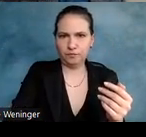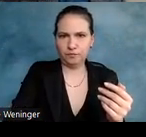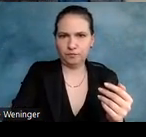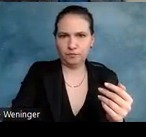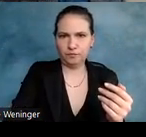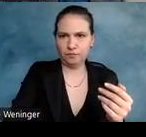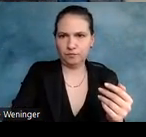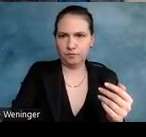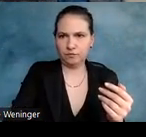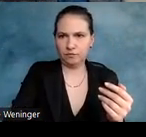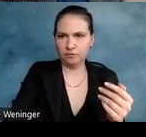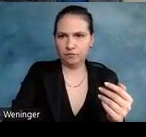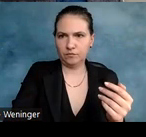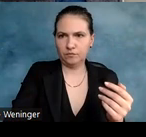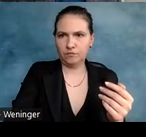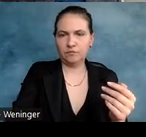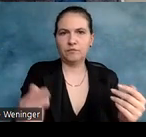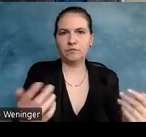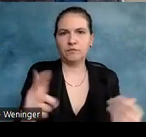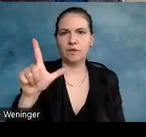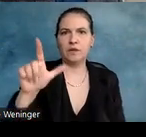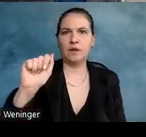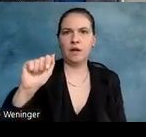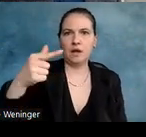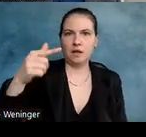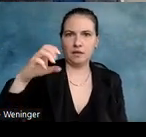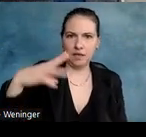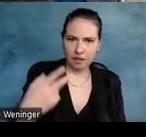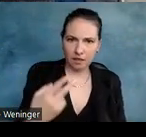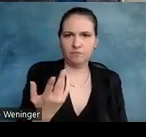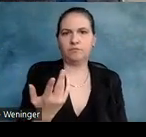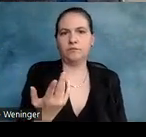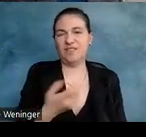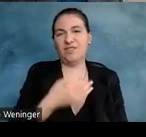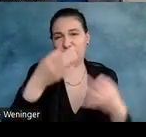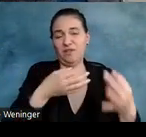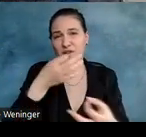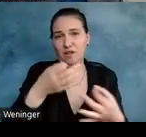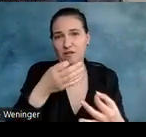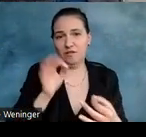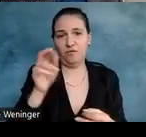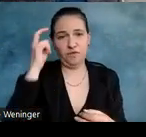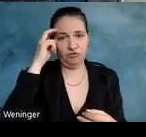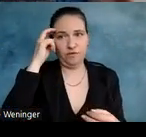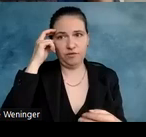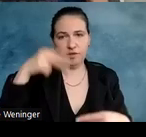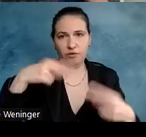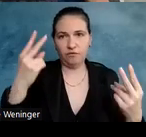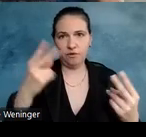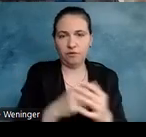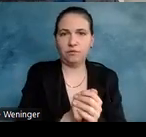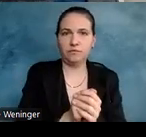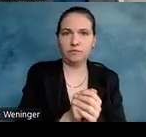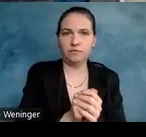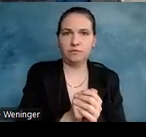Dann jetzt kommen die speziellen Dinge. LaTeX zum Beispiel. Das ist wirklich was für wissenschaftliche Veröffentlichungen. Da gibt es auch ein,